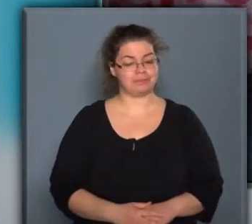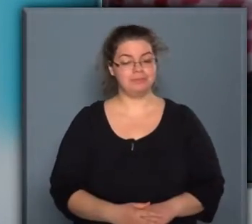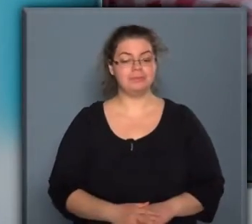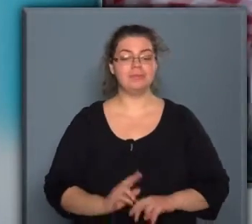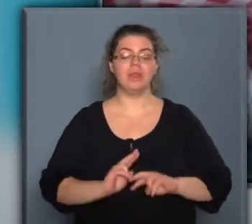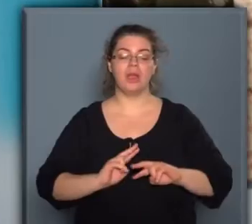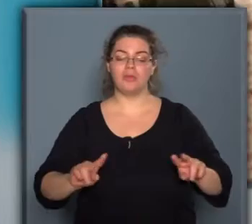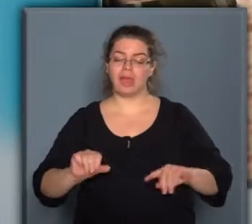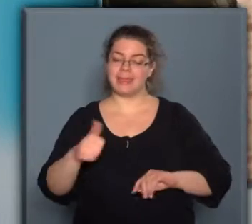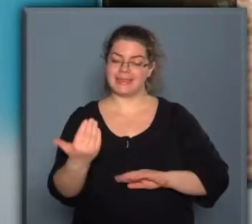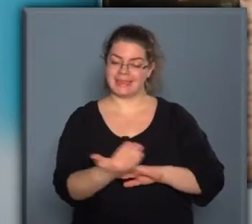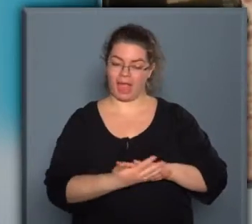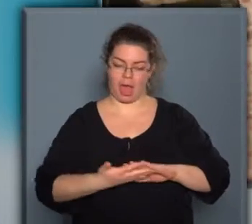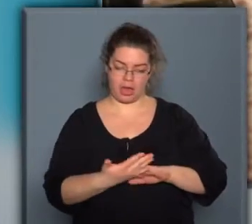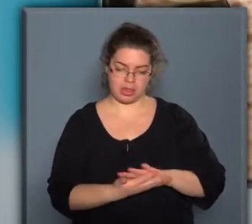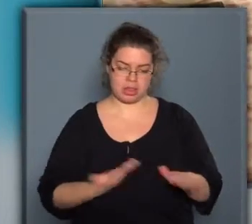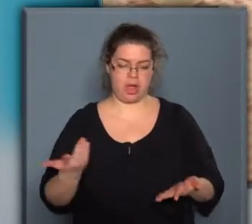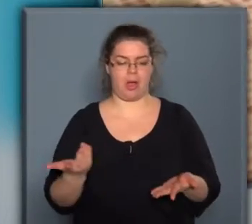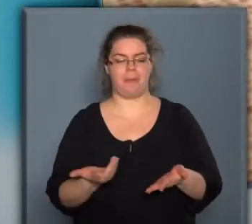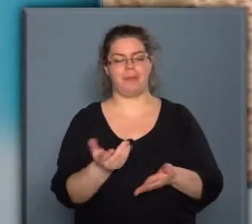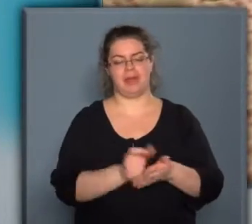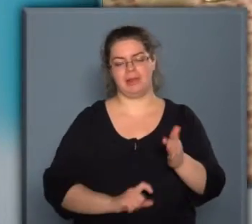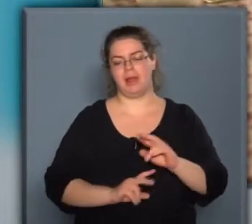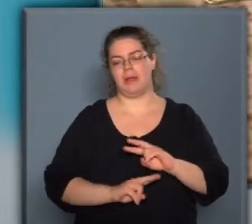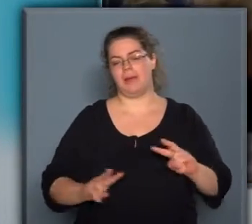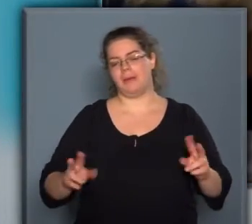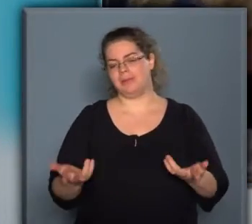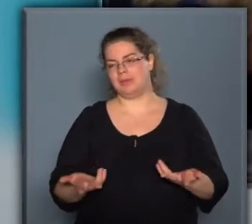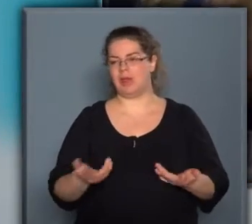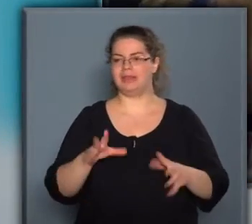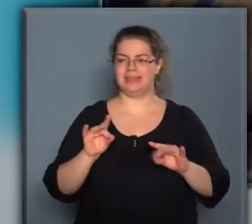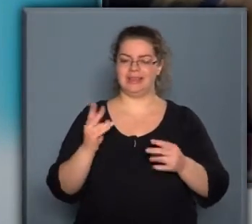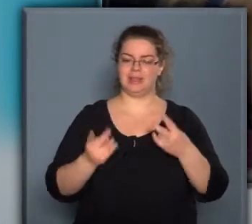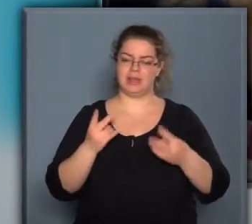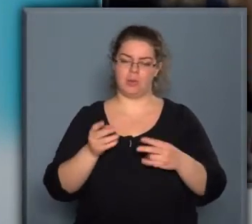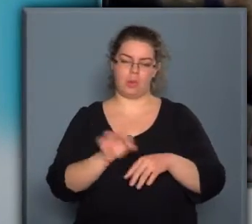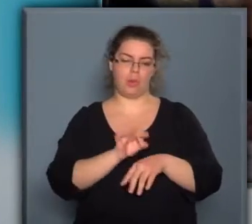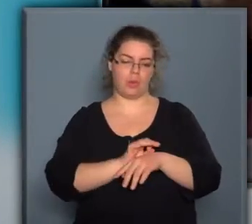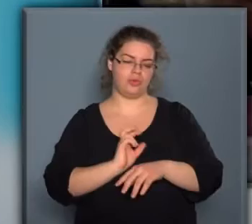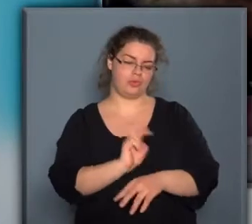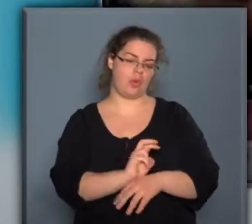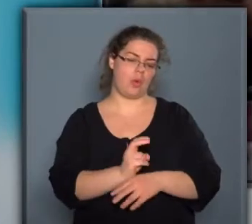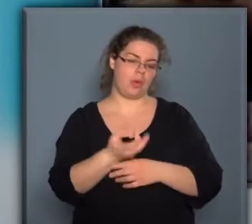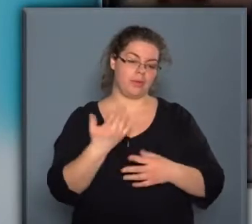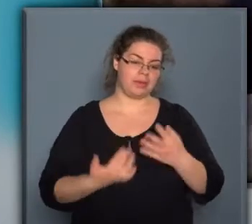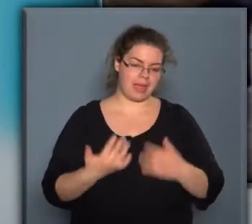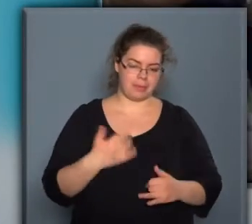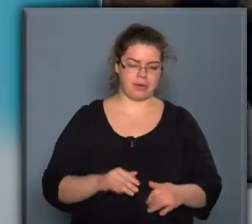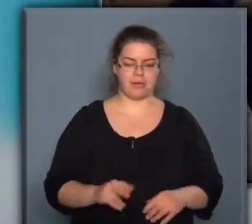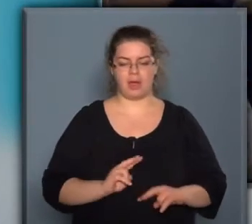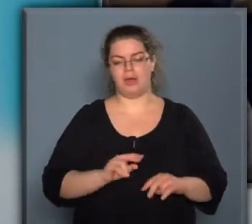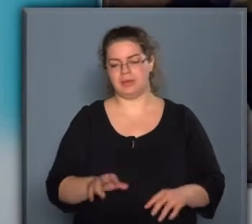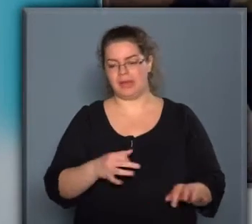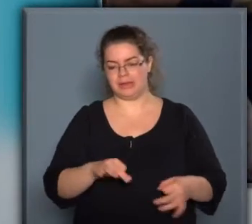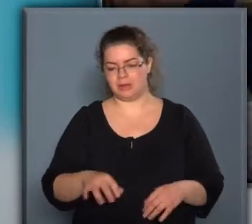alapreceptünk, ami itt 10 kiló húshoz van kiszámolva. Egyelőre avval készülünk, és